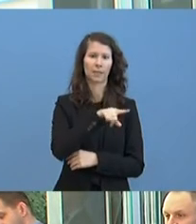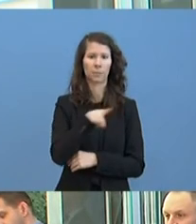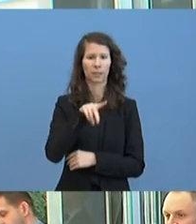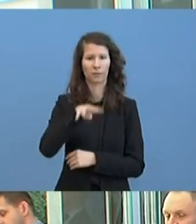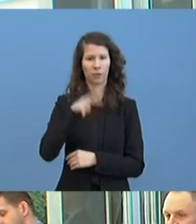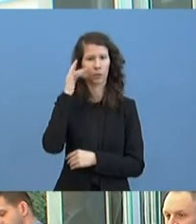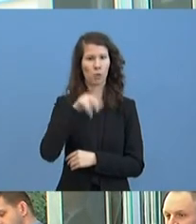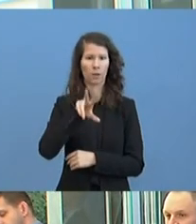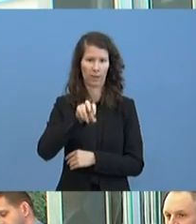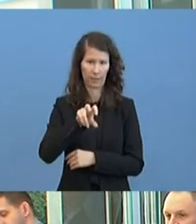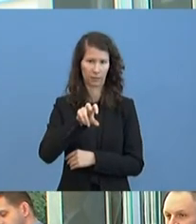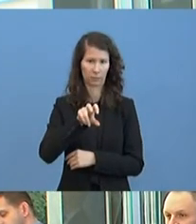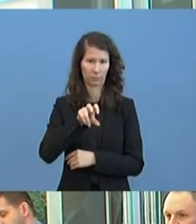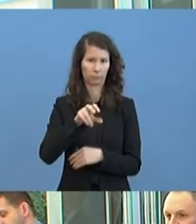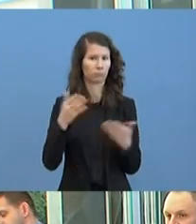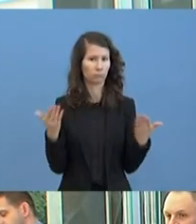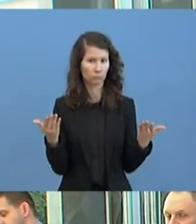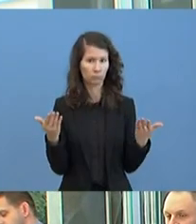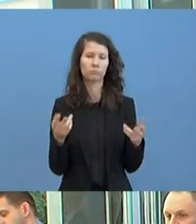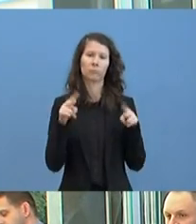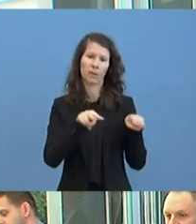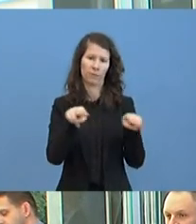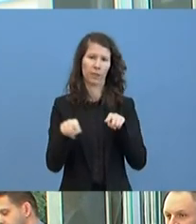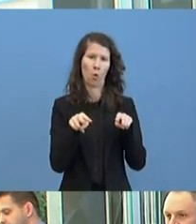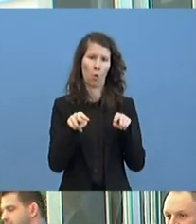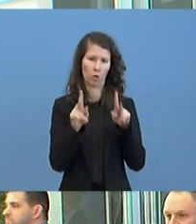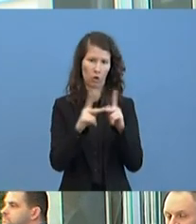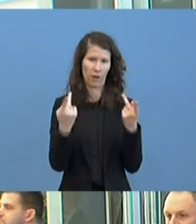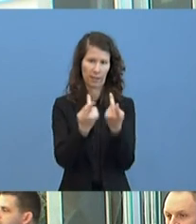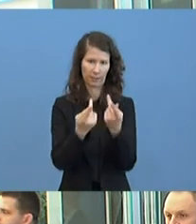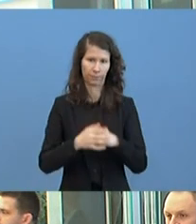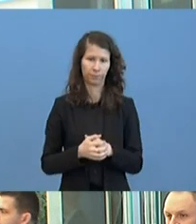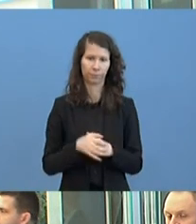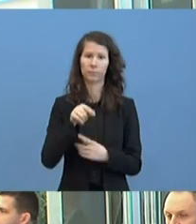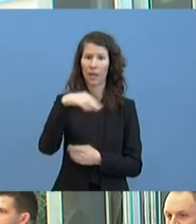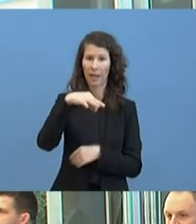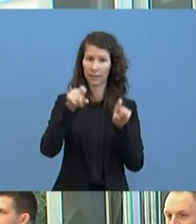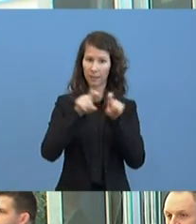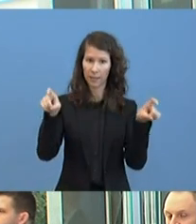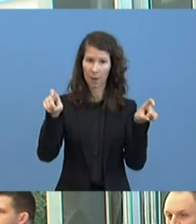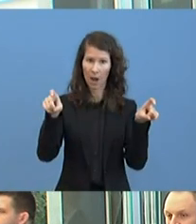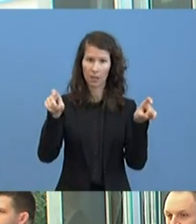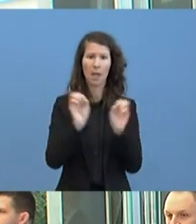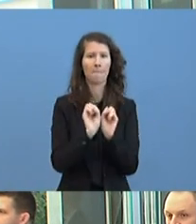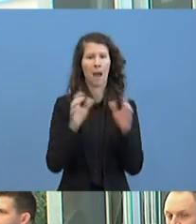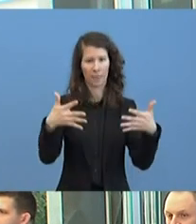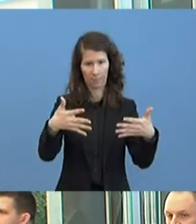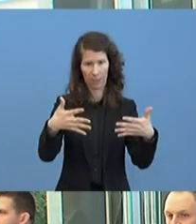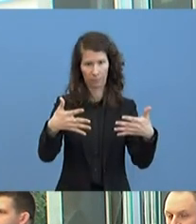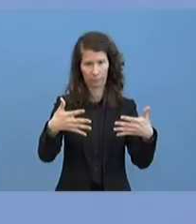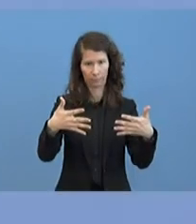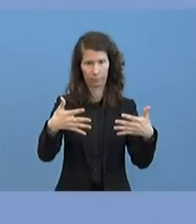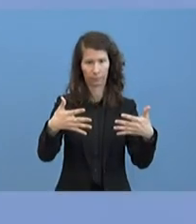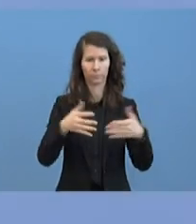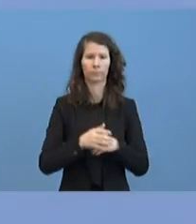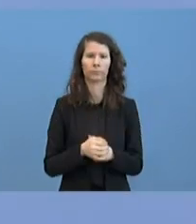.30 Uhr, eben in Form einer Videokonferenz. Und das einzige Thema ist die Pandemie, die Auswirkungen, die